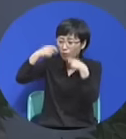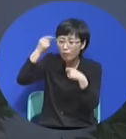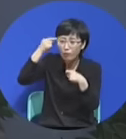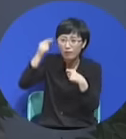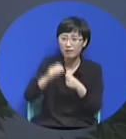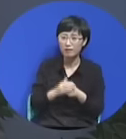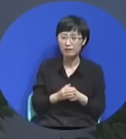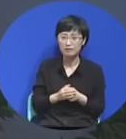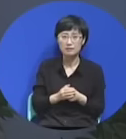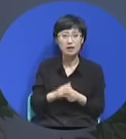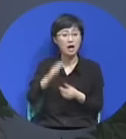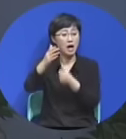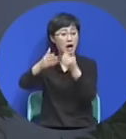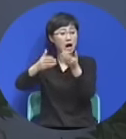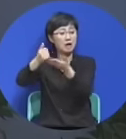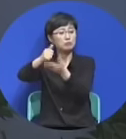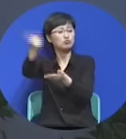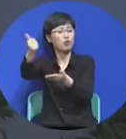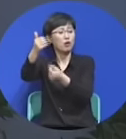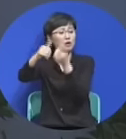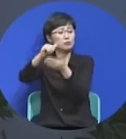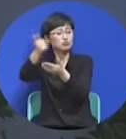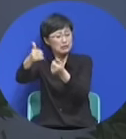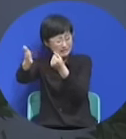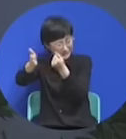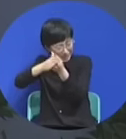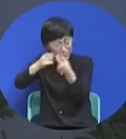하나님이 죽어서 통곡을 한다 이랬어요.